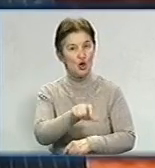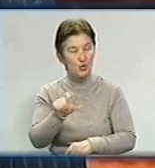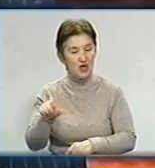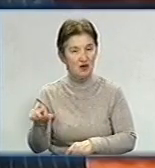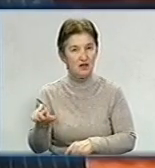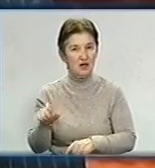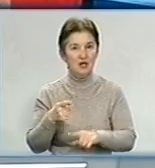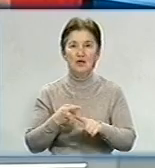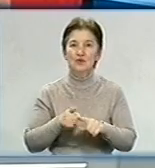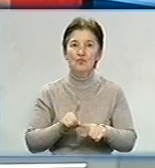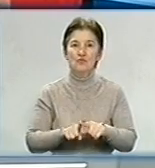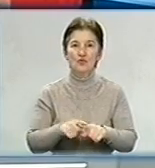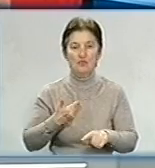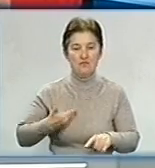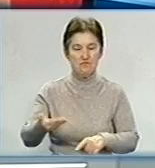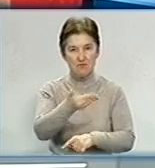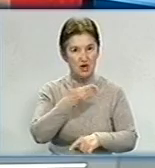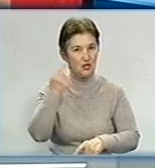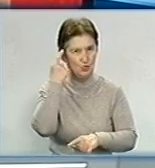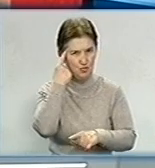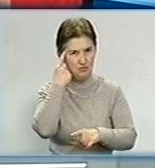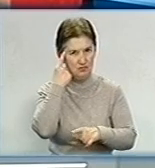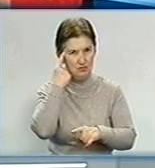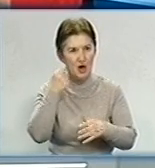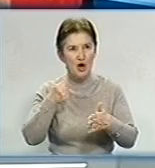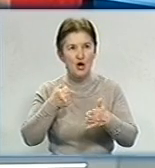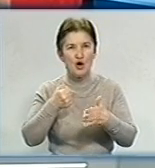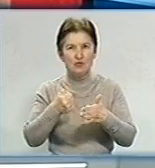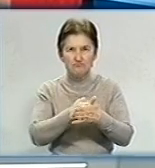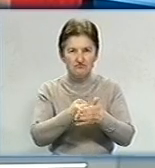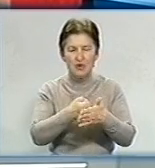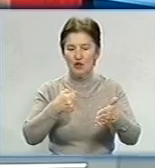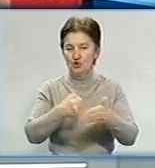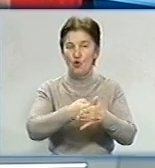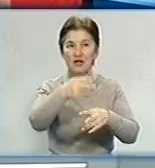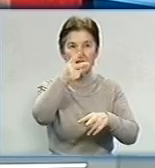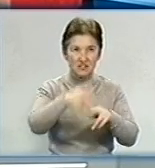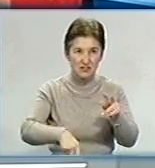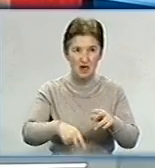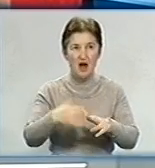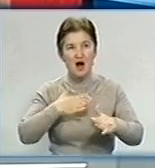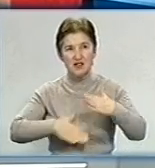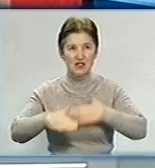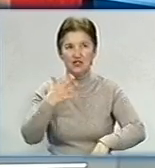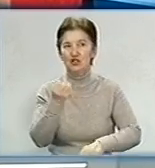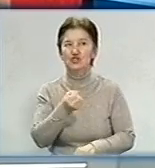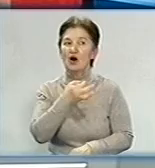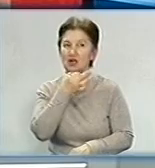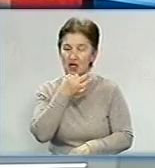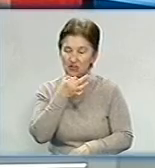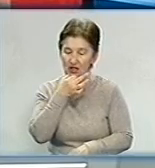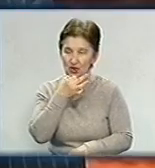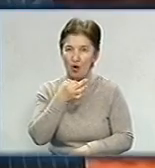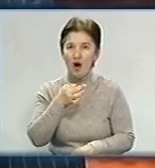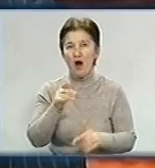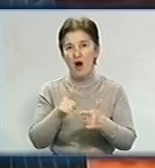ми, думаю, що доведемо це питання до кінця, радіти ще повністю зарано, тому що це початок лише. Але